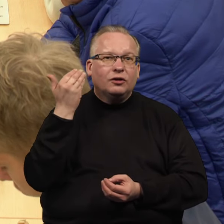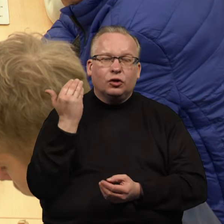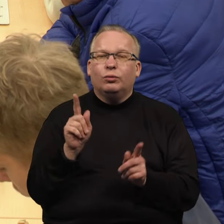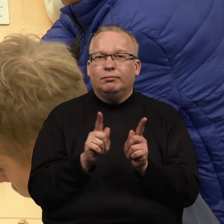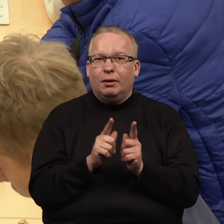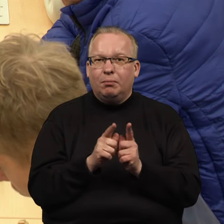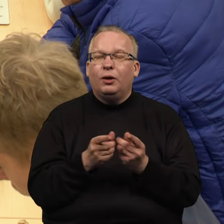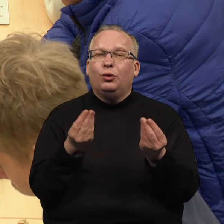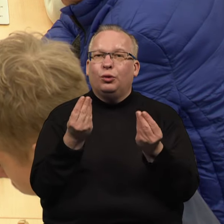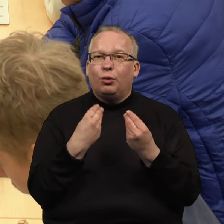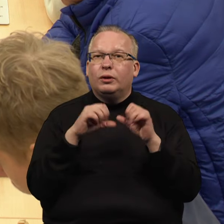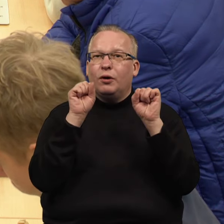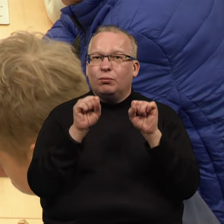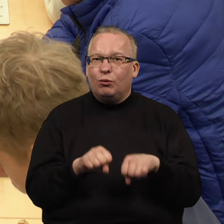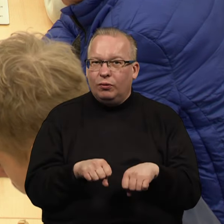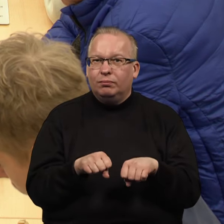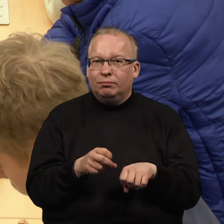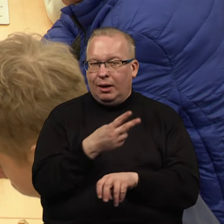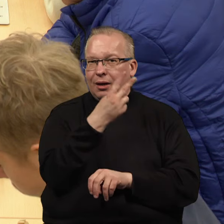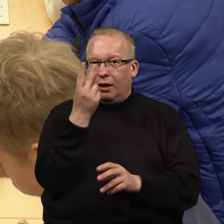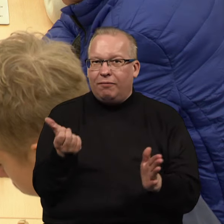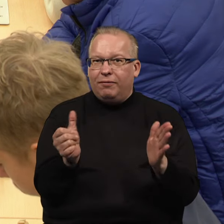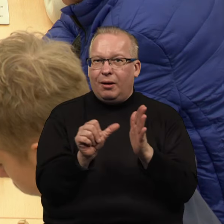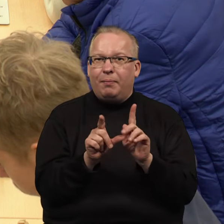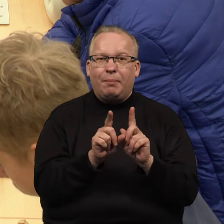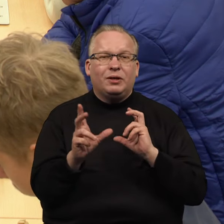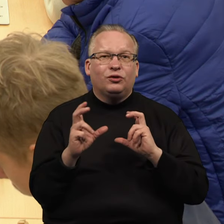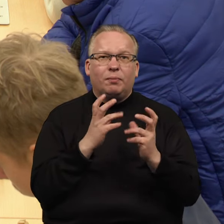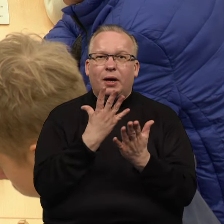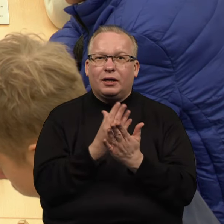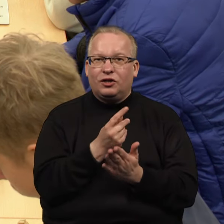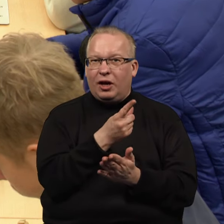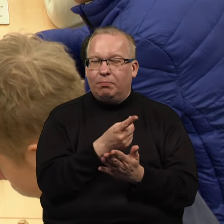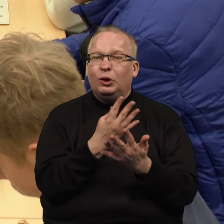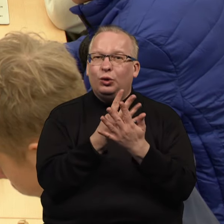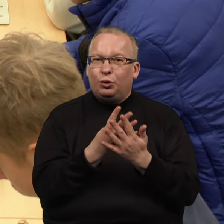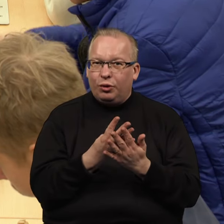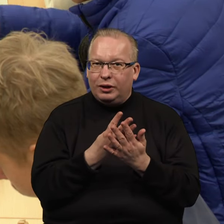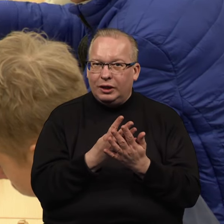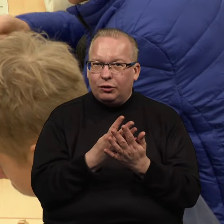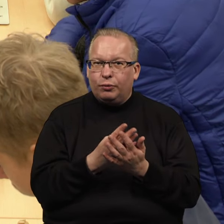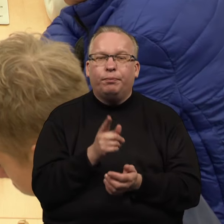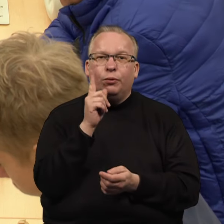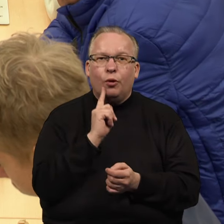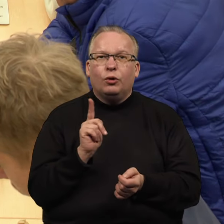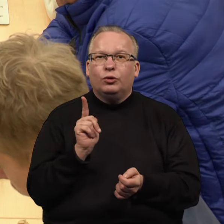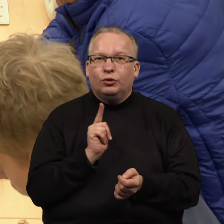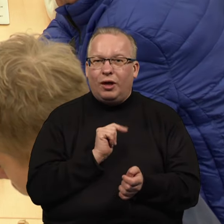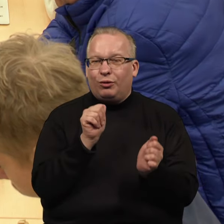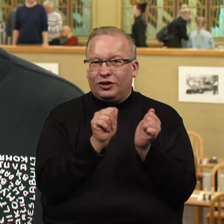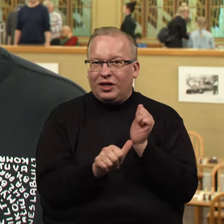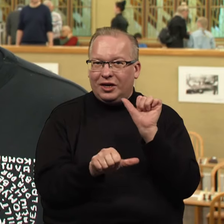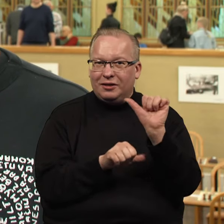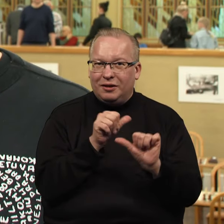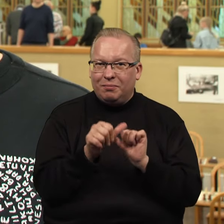turbūt atidaro duris į tautos atstovybę šachmatininkam ir štai šiam gražiam turnyrui. Tikrai norėčiau sulaukti 60 turnyrų ir